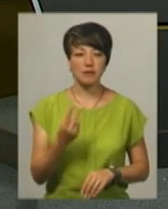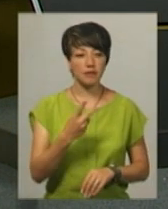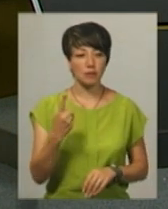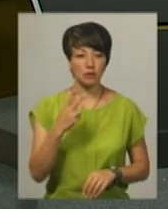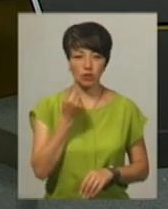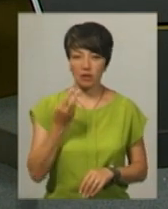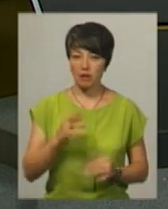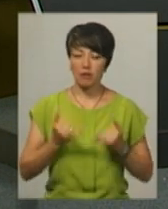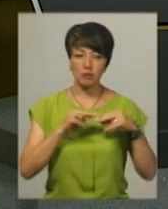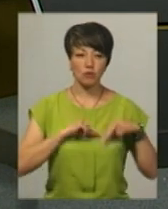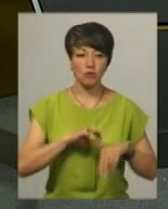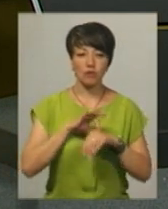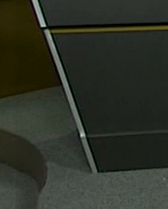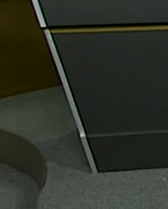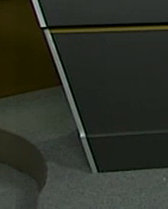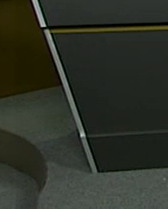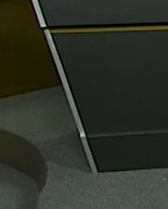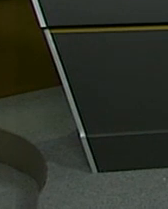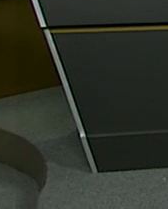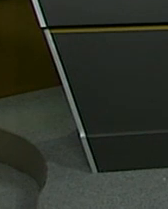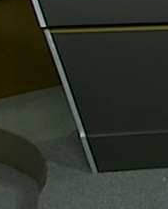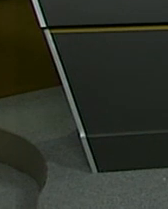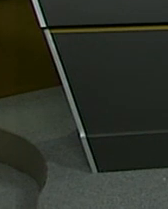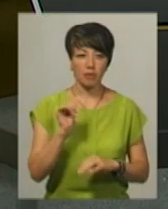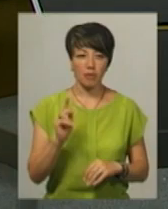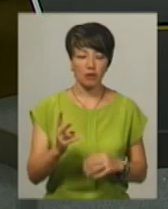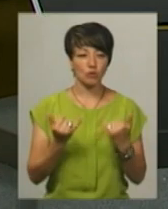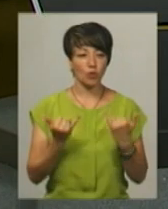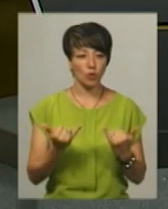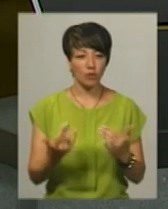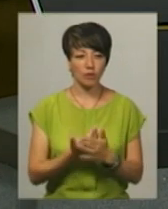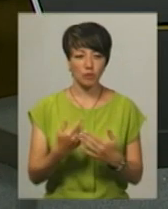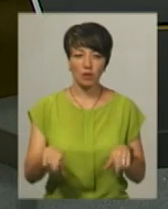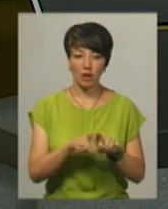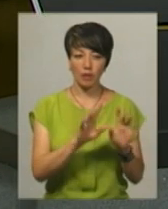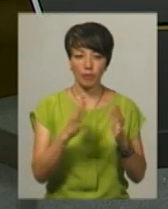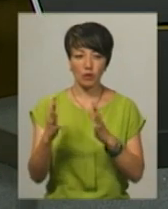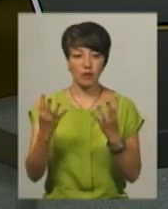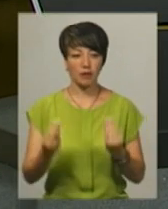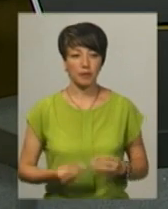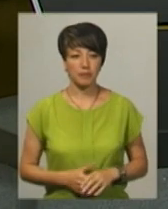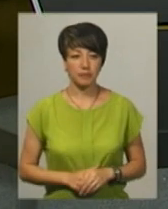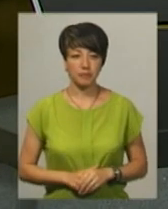червня. В студії ведуча Світлана Поробок, диктор жестової мови Ольга Рибак. Сьогодні у випуску про такі події дня.